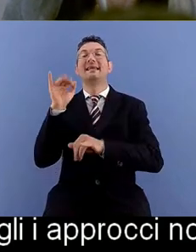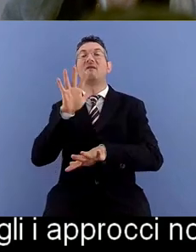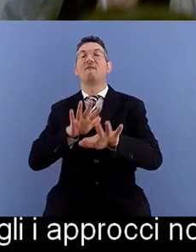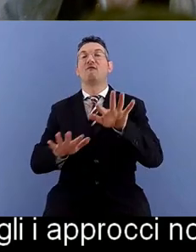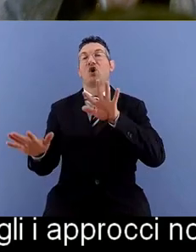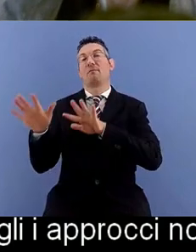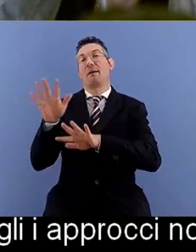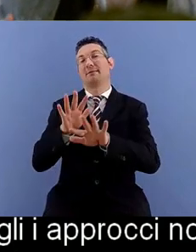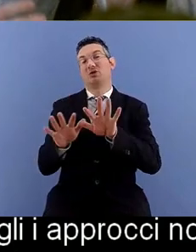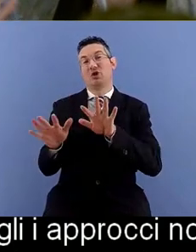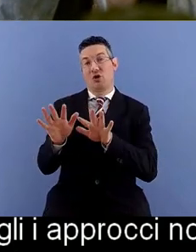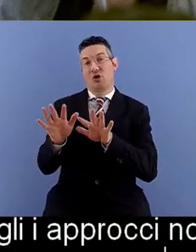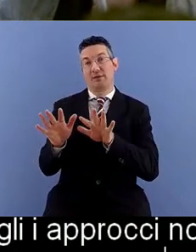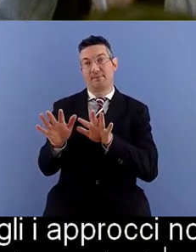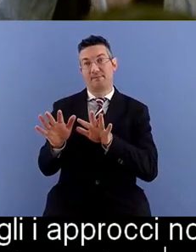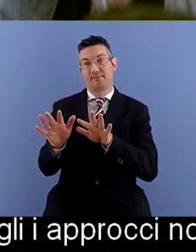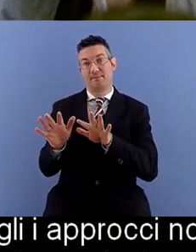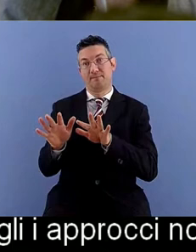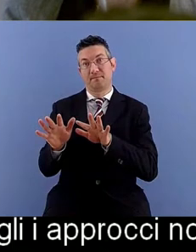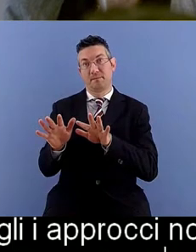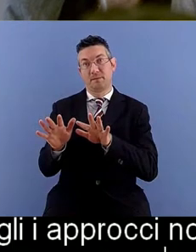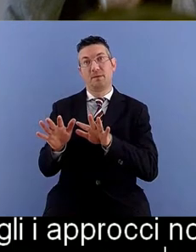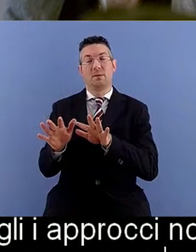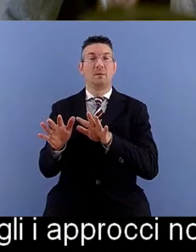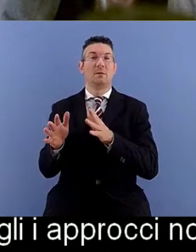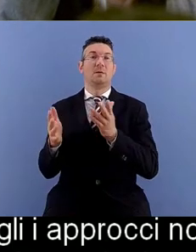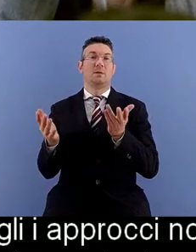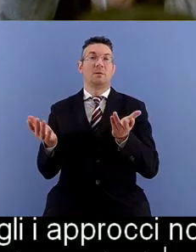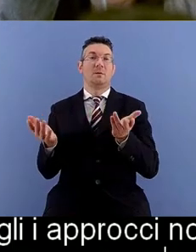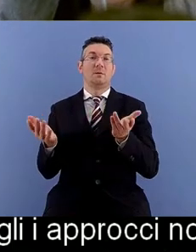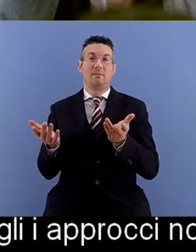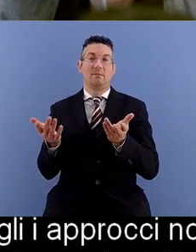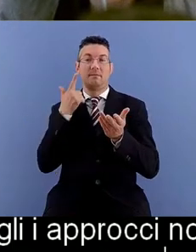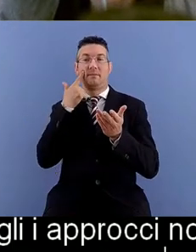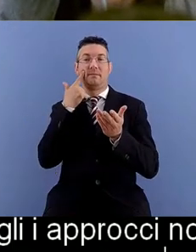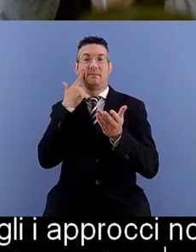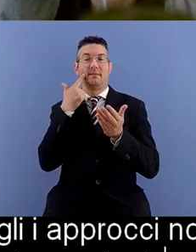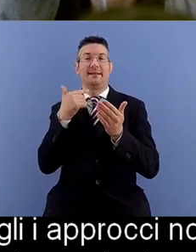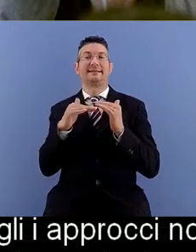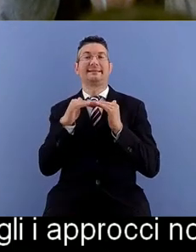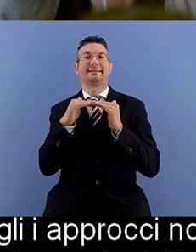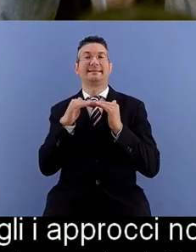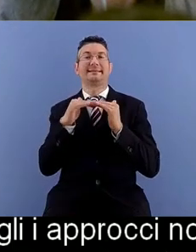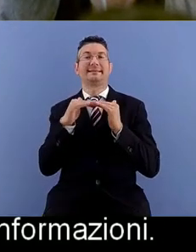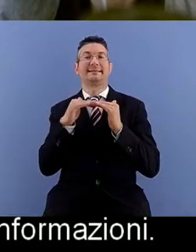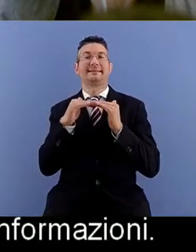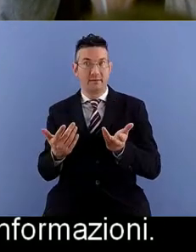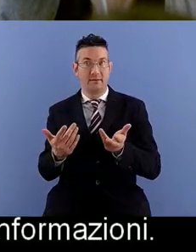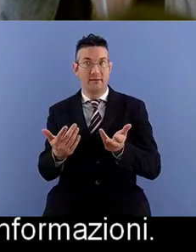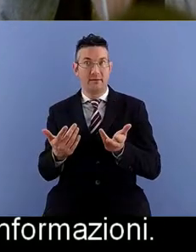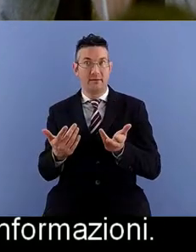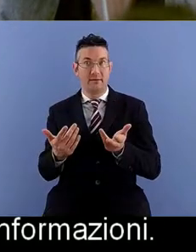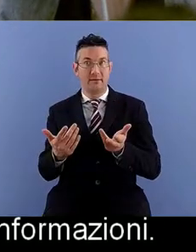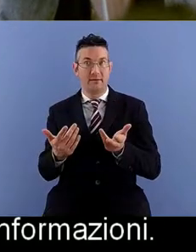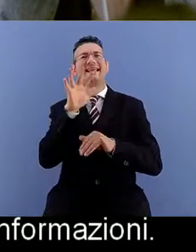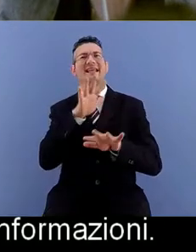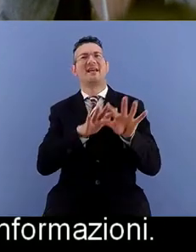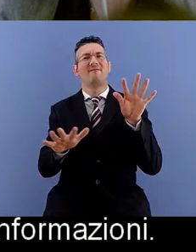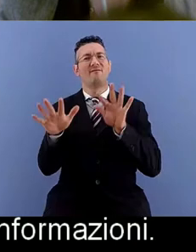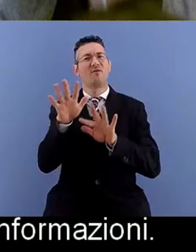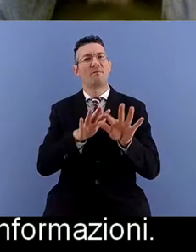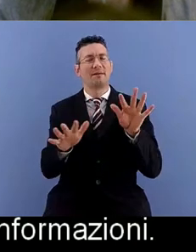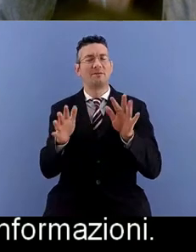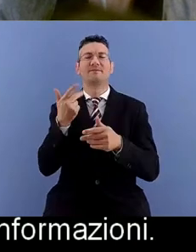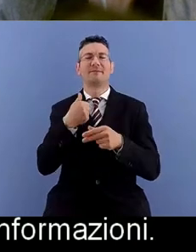per definizione poi di standard e nello specifico informazioni che possono essere etichette,